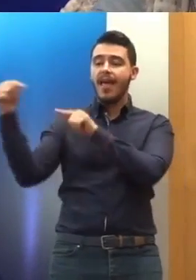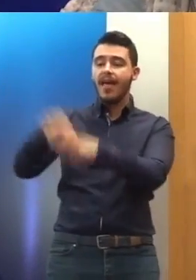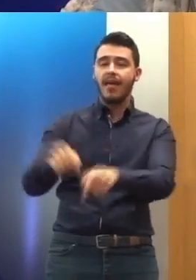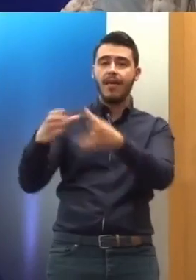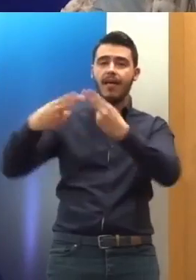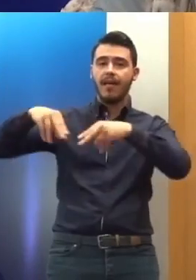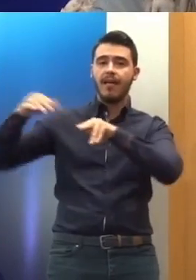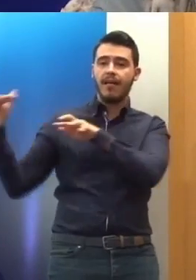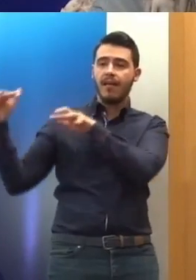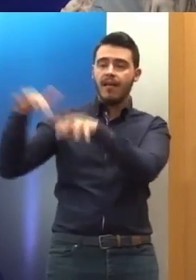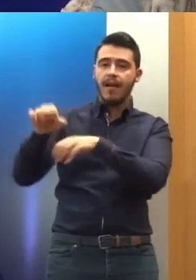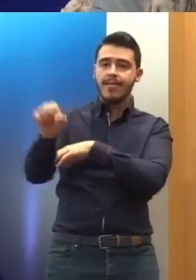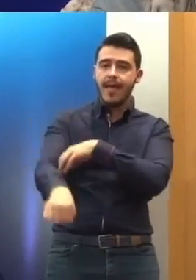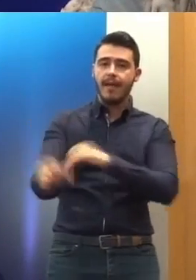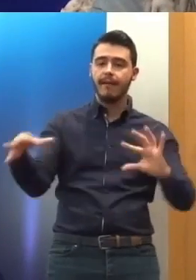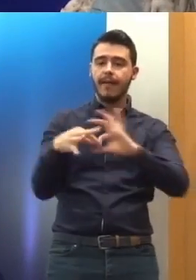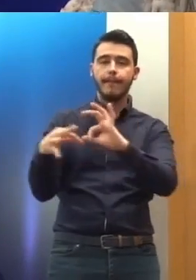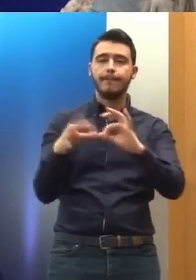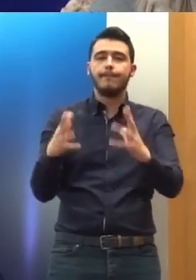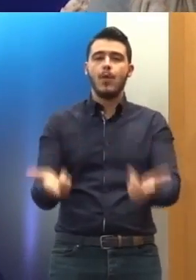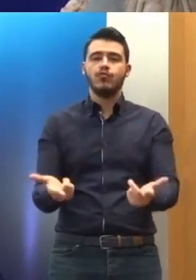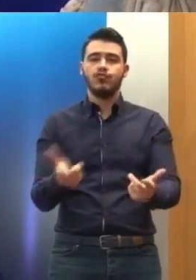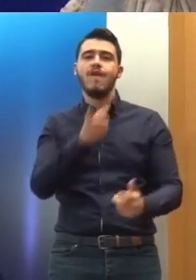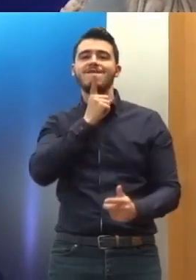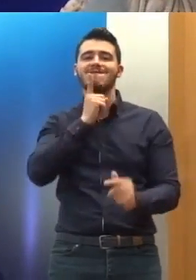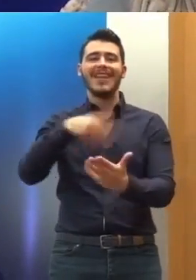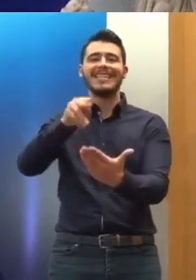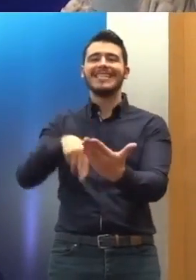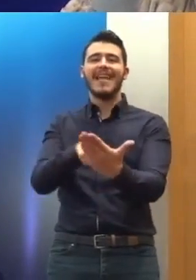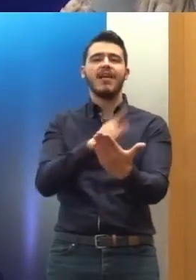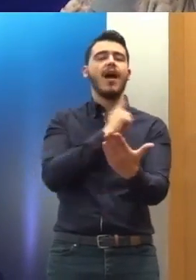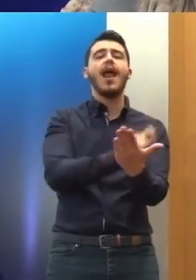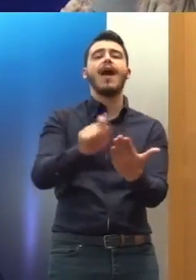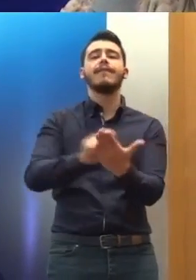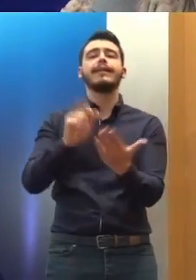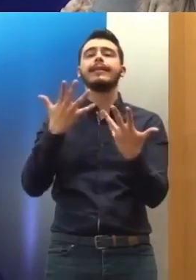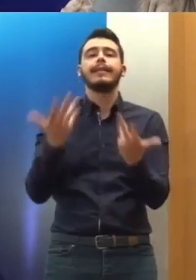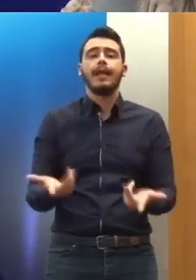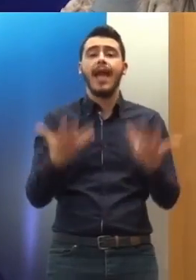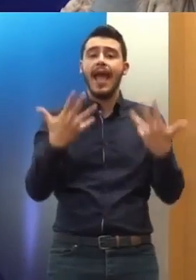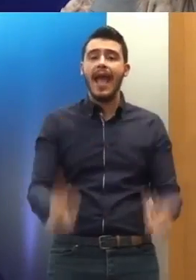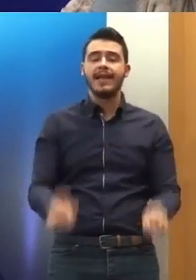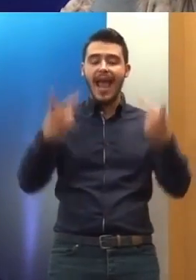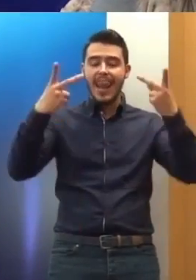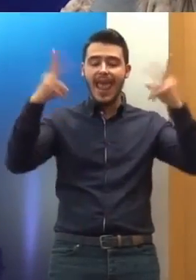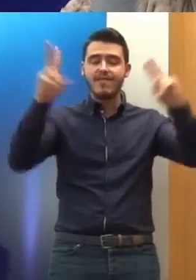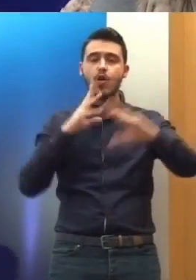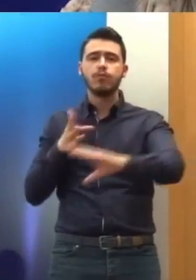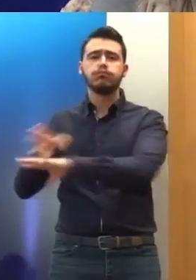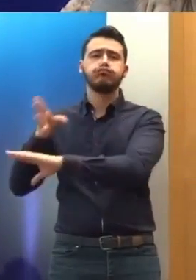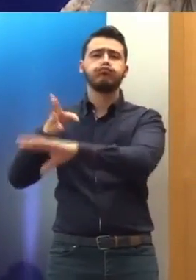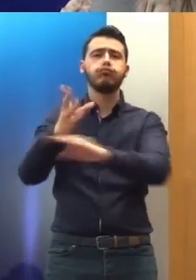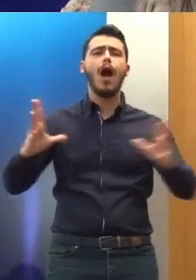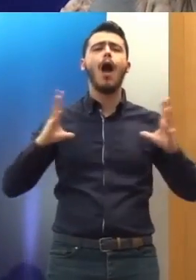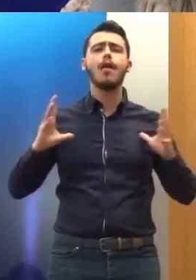εκεί που λέει η σύμφαση ότι έχει πλήρη, ελεύθερη πρόσβαση σε όλους τους χώρους κράτησης